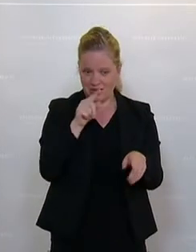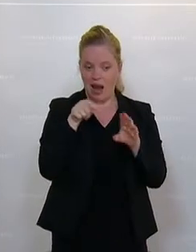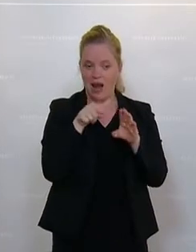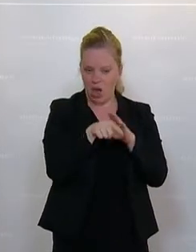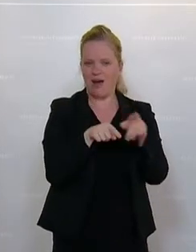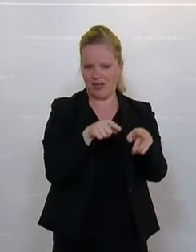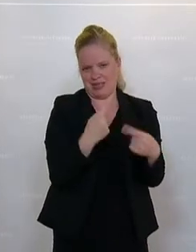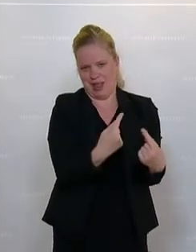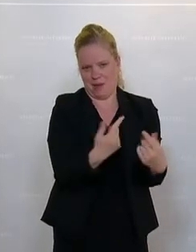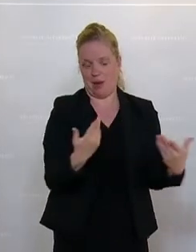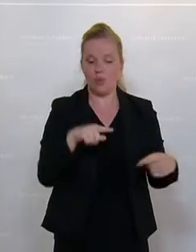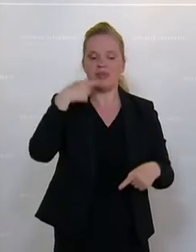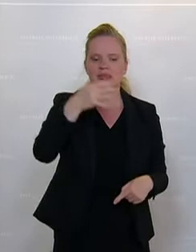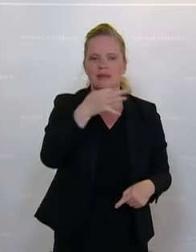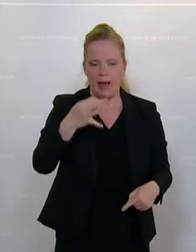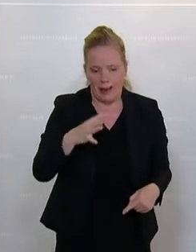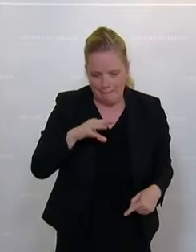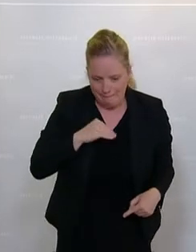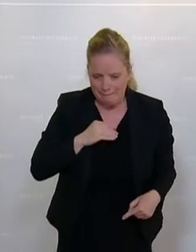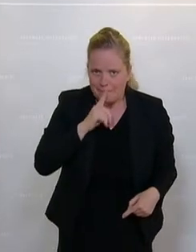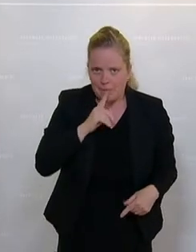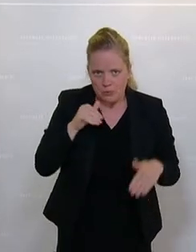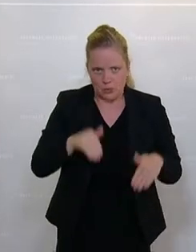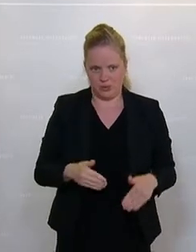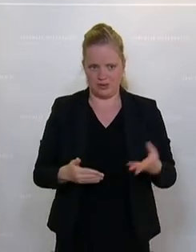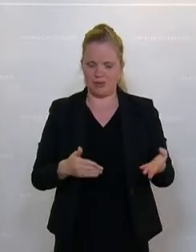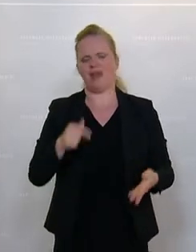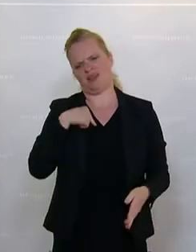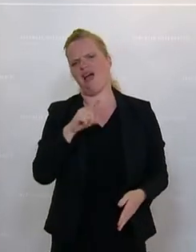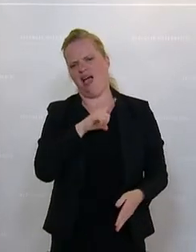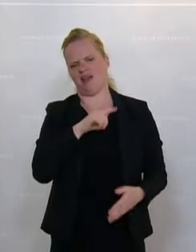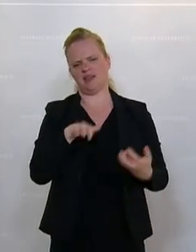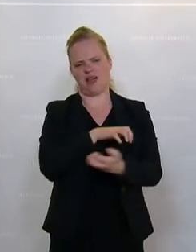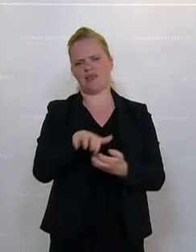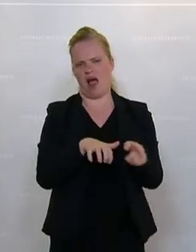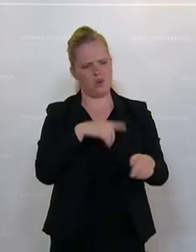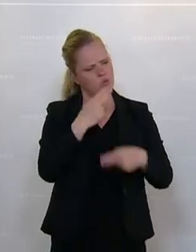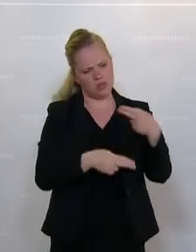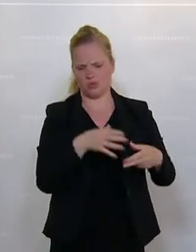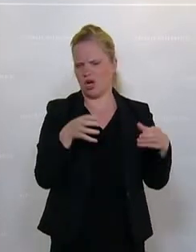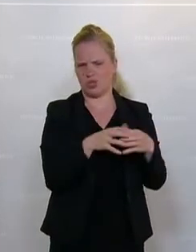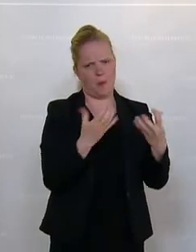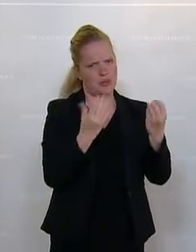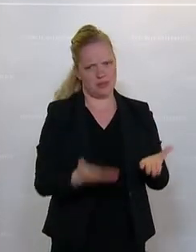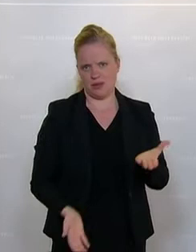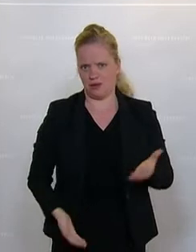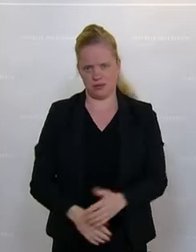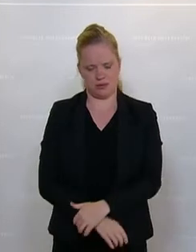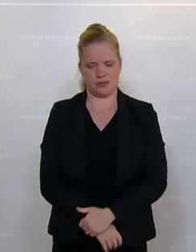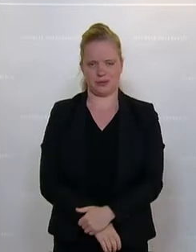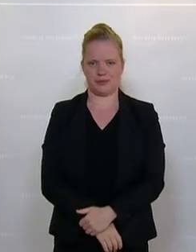kommt. Und am nächsten Tag haben Sie es eingestehen müssen. Dies ist in Wirklichkeit der eigentliche Skandal, der da im Untersuchungsausschuss passiert.